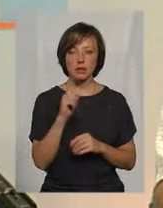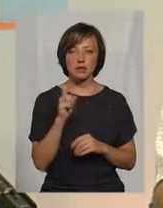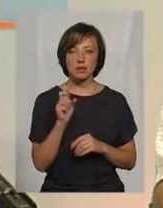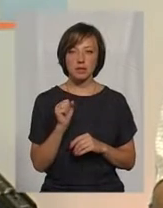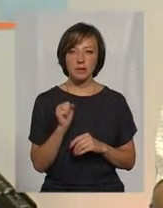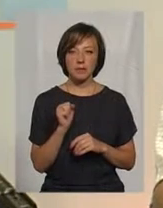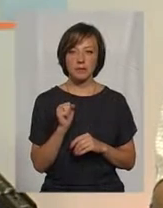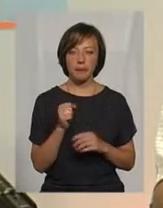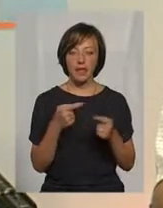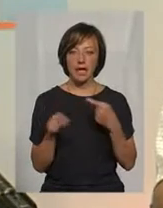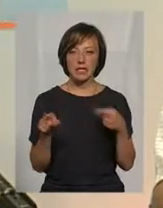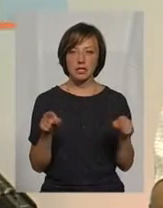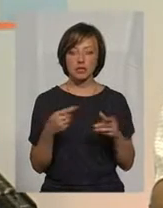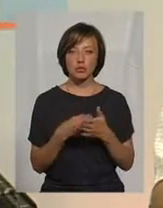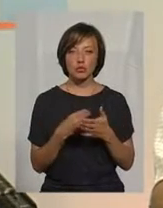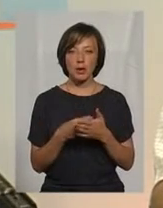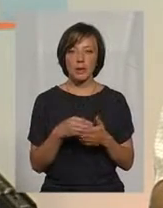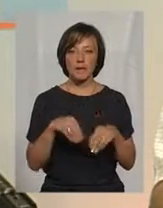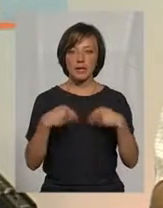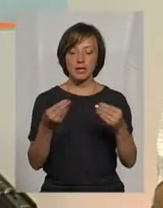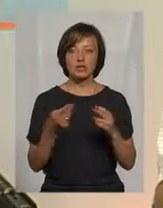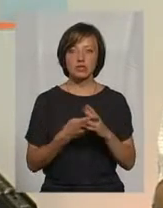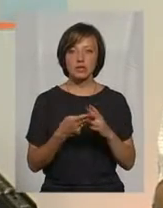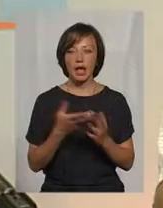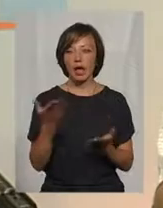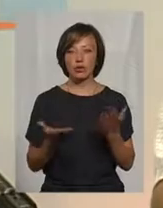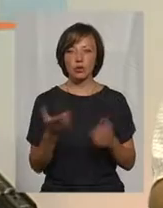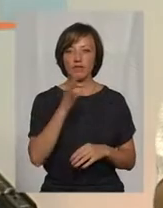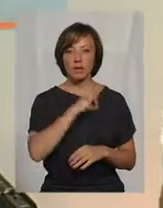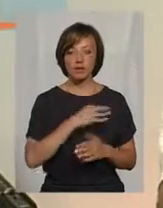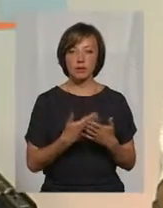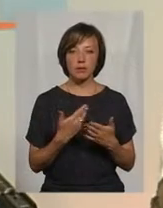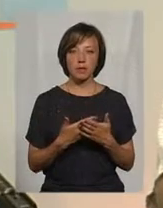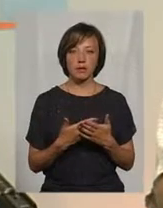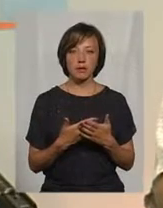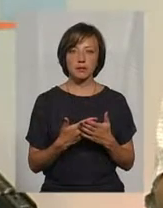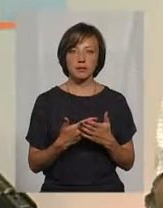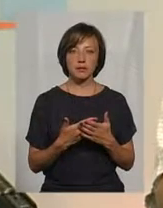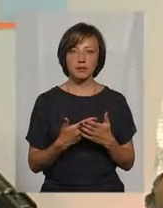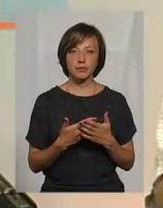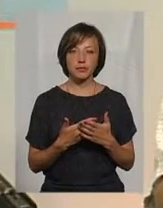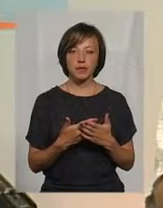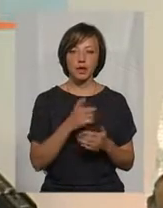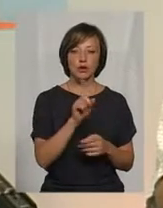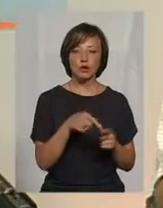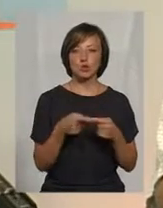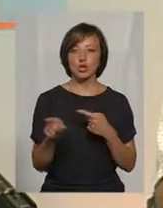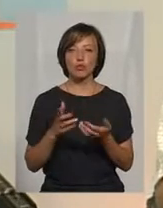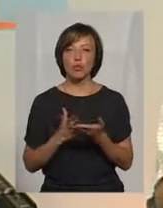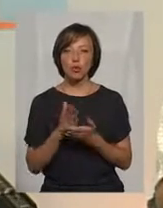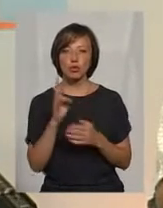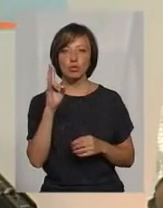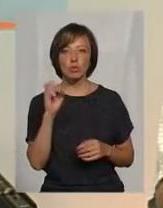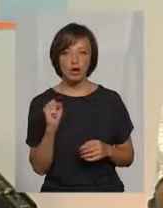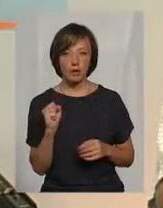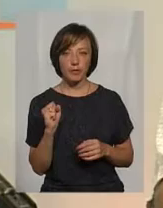різницею суми призначеної субсидії. Тобто, якщо ви використали, наприклад, ту чи іншу послугу на